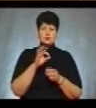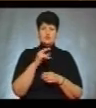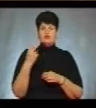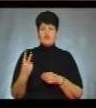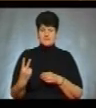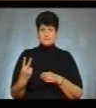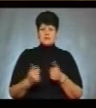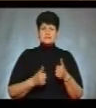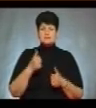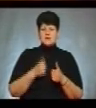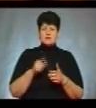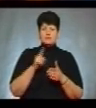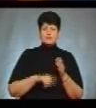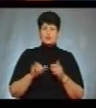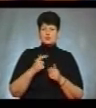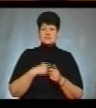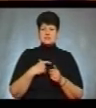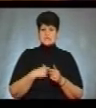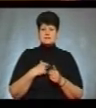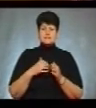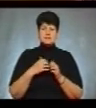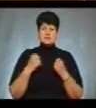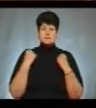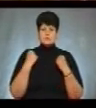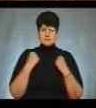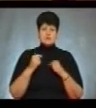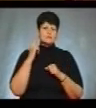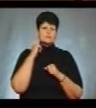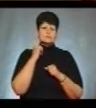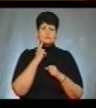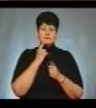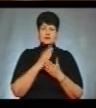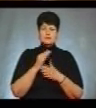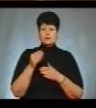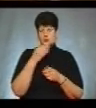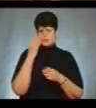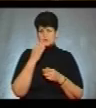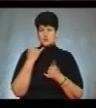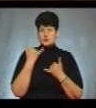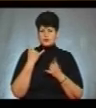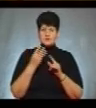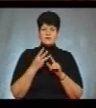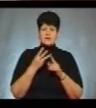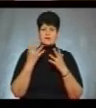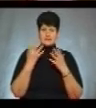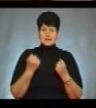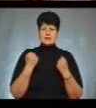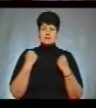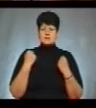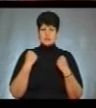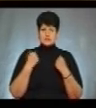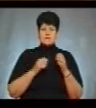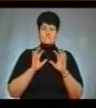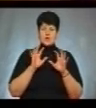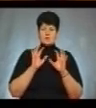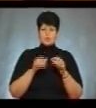Змагання повір у себе серед спортсменів з вадами слуху відбуваються в Ужгороді. Сьогодні у третій день на «Спартакіаді» з волейболу